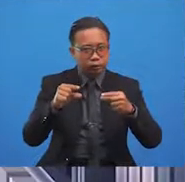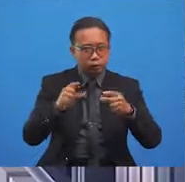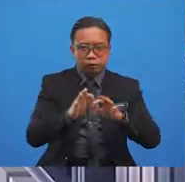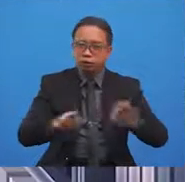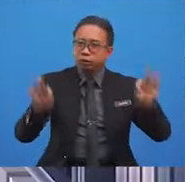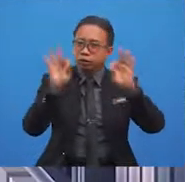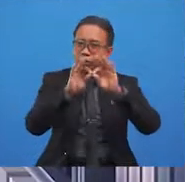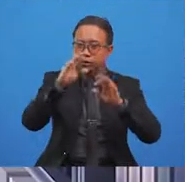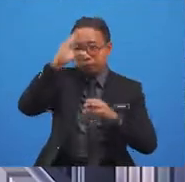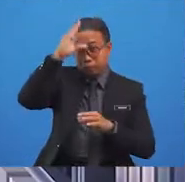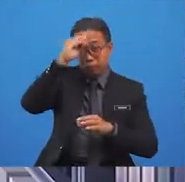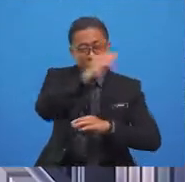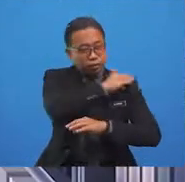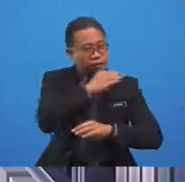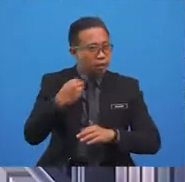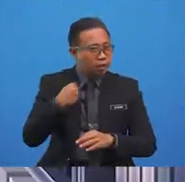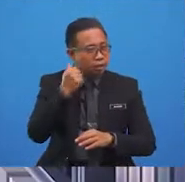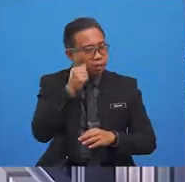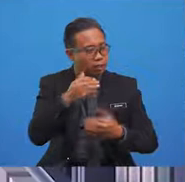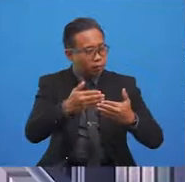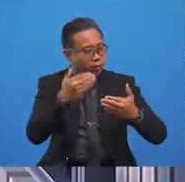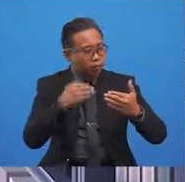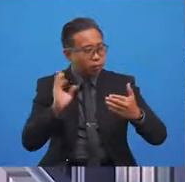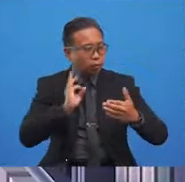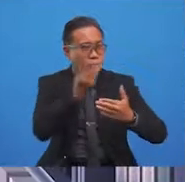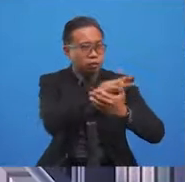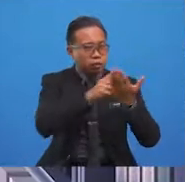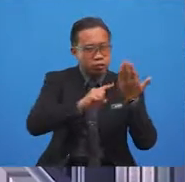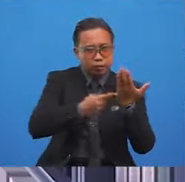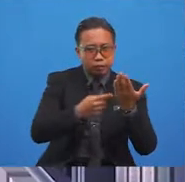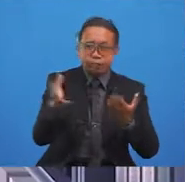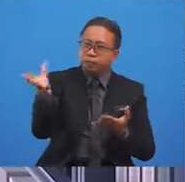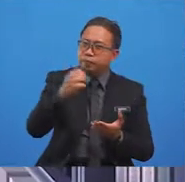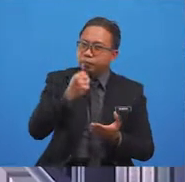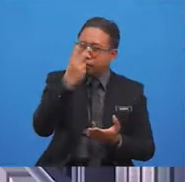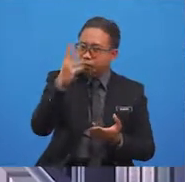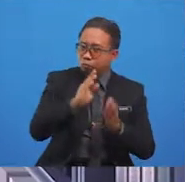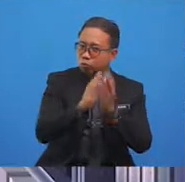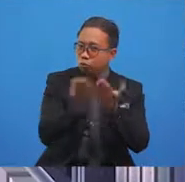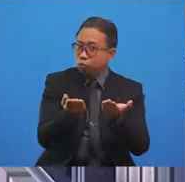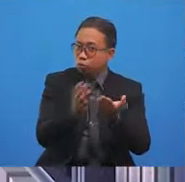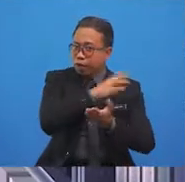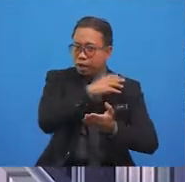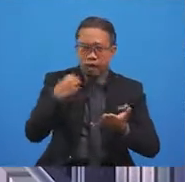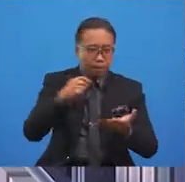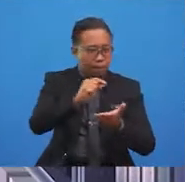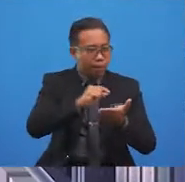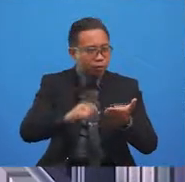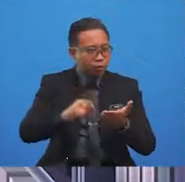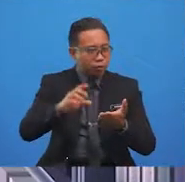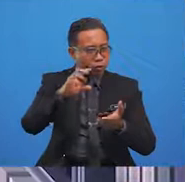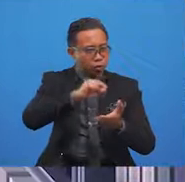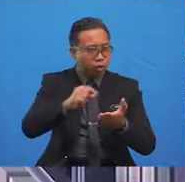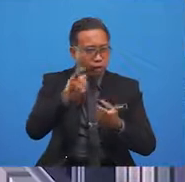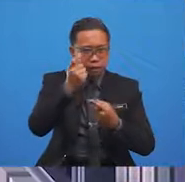story, boys and girls? Before we start the game, let's grab a notebook and a pencil to write